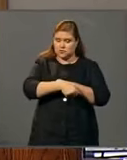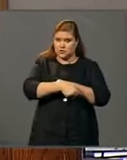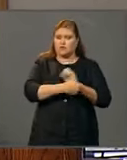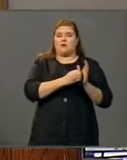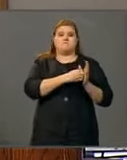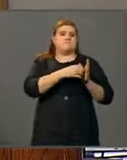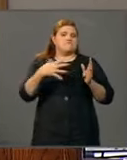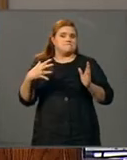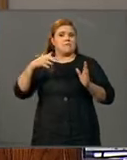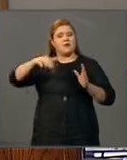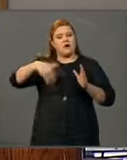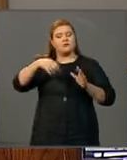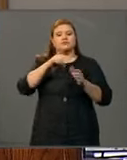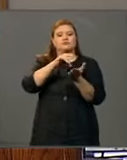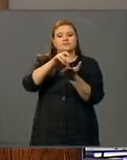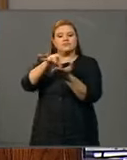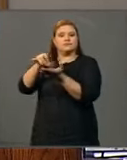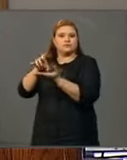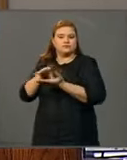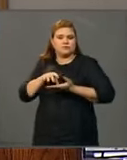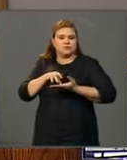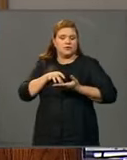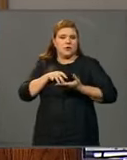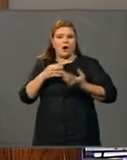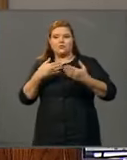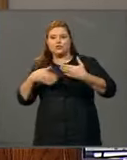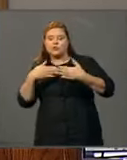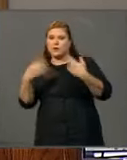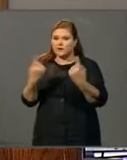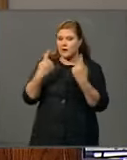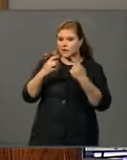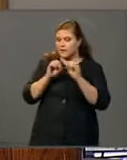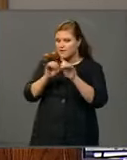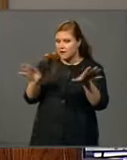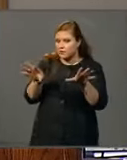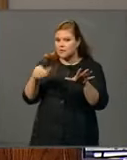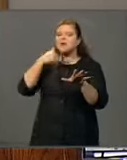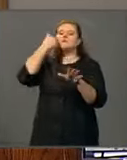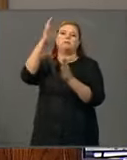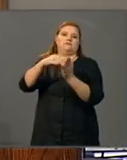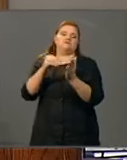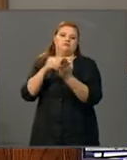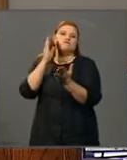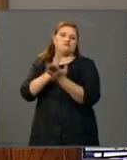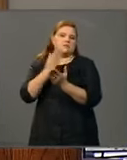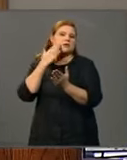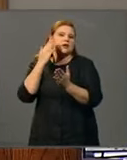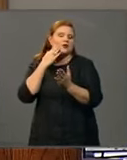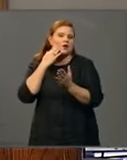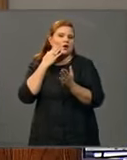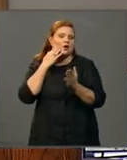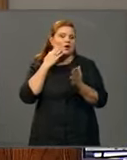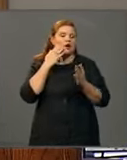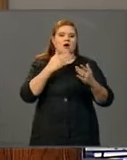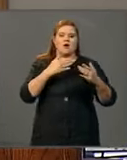kaivoksella irtisanomisia, mutta vaikutukset työllisyyteen selviävät vasta myöhemmin. Välilliset vaikutukset huomioiden